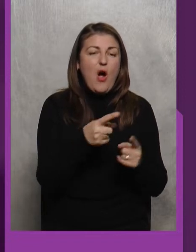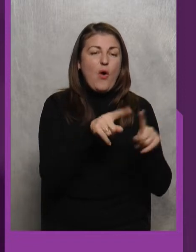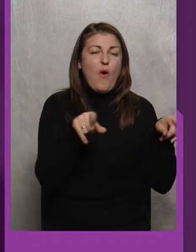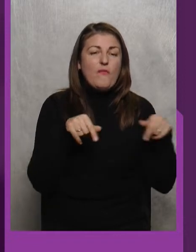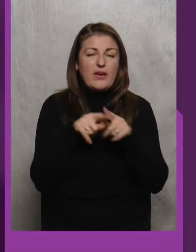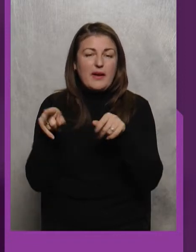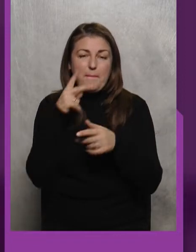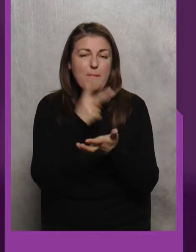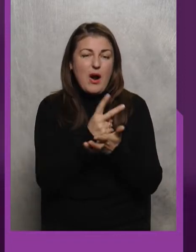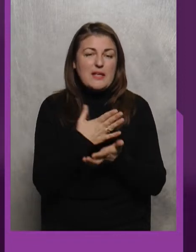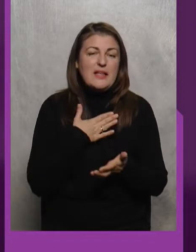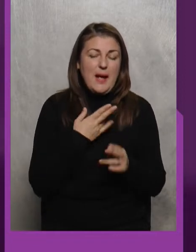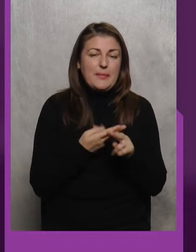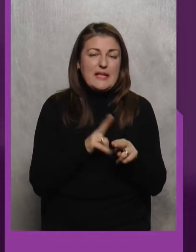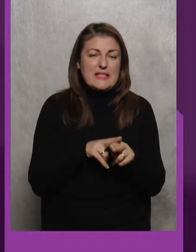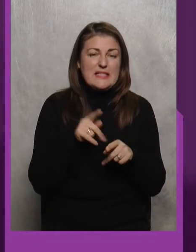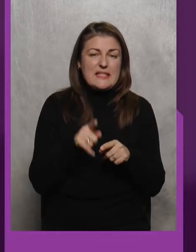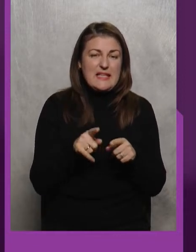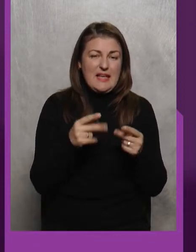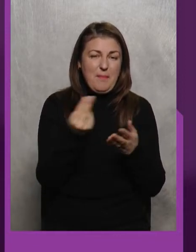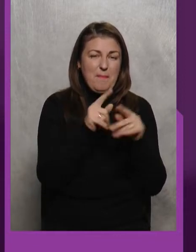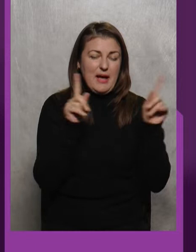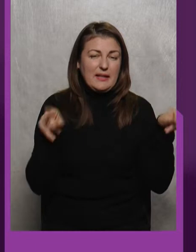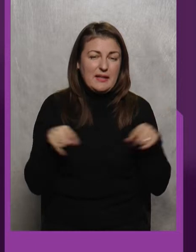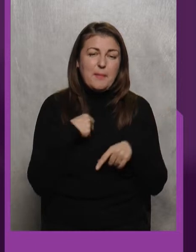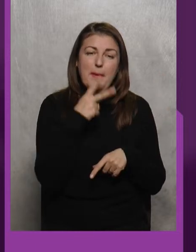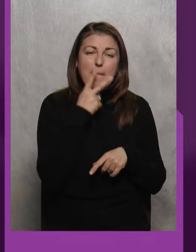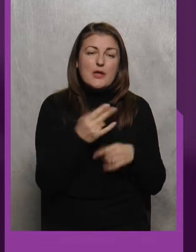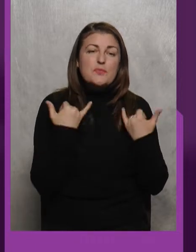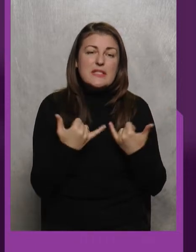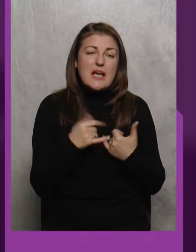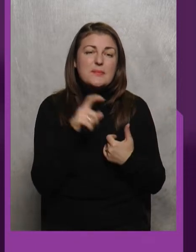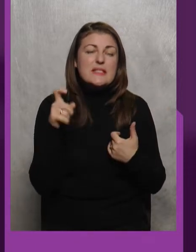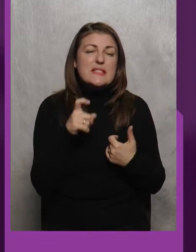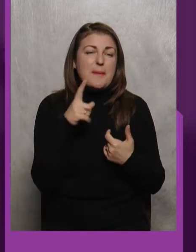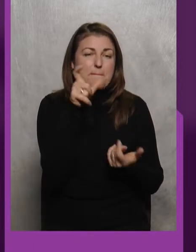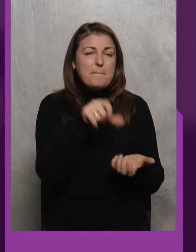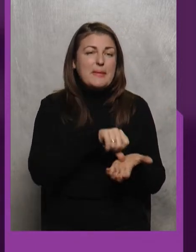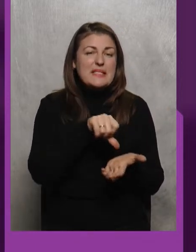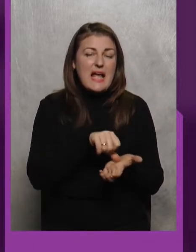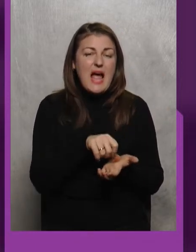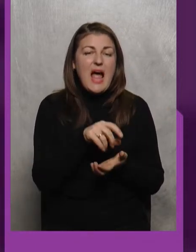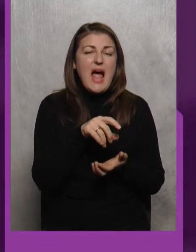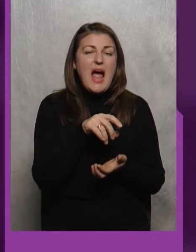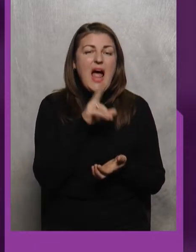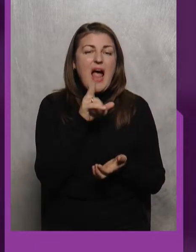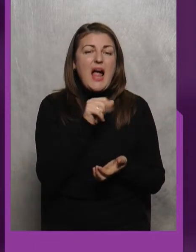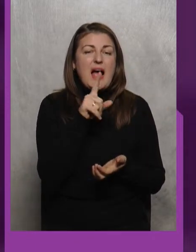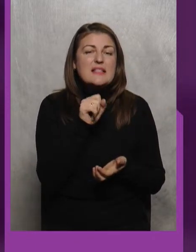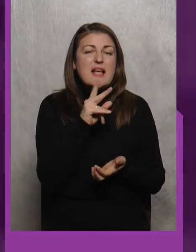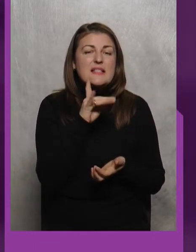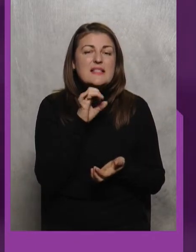Показували на цій Картинці Бачимо зараз З представницею Казахстану